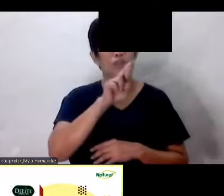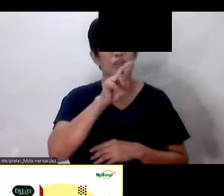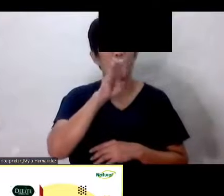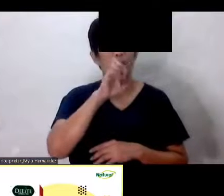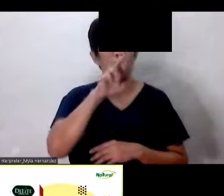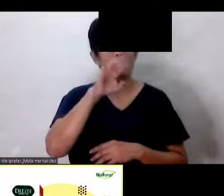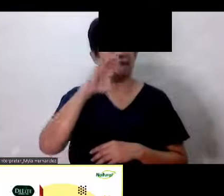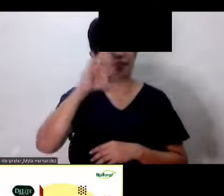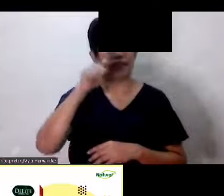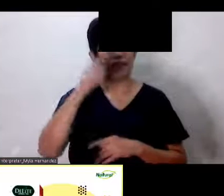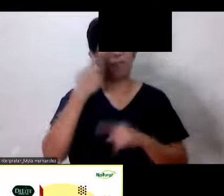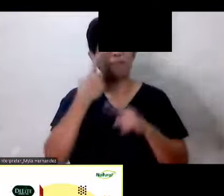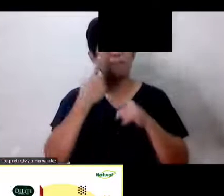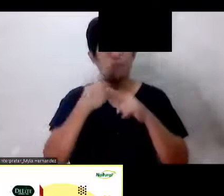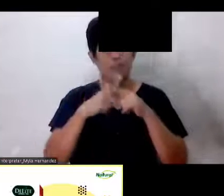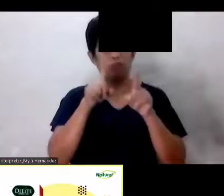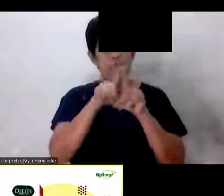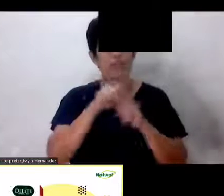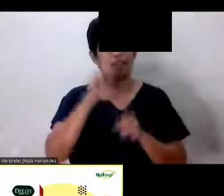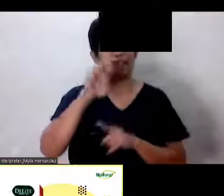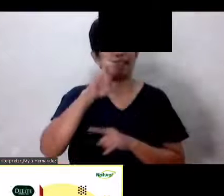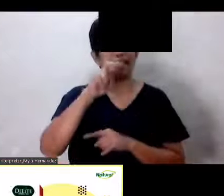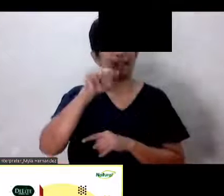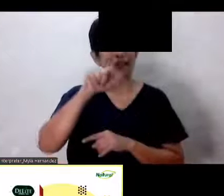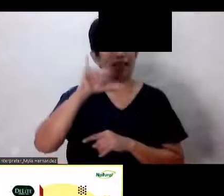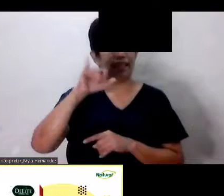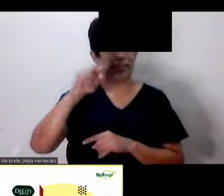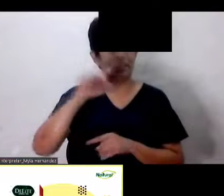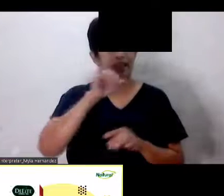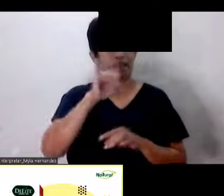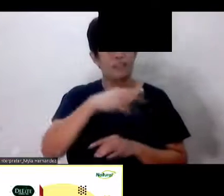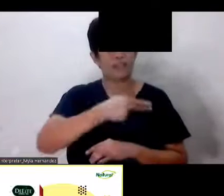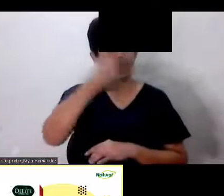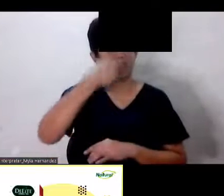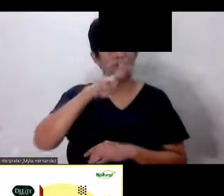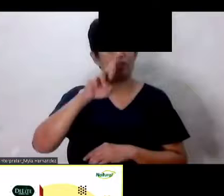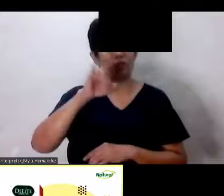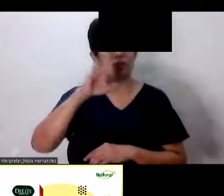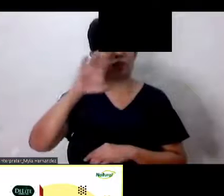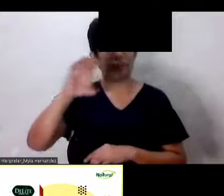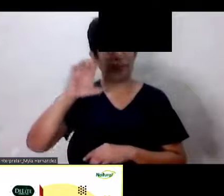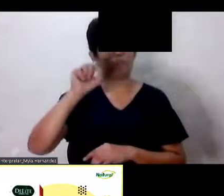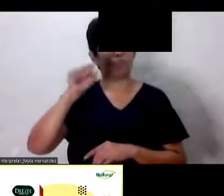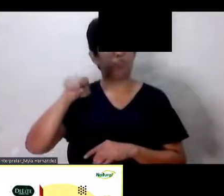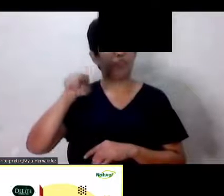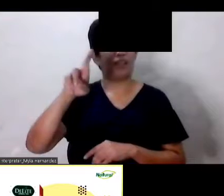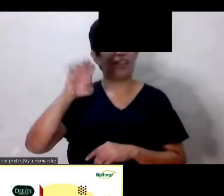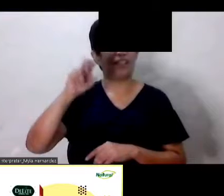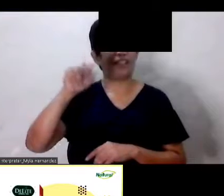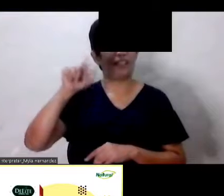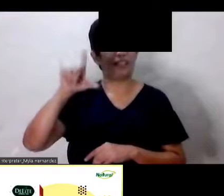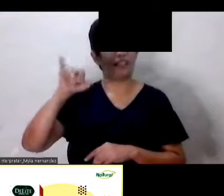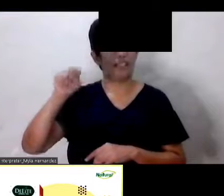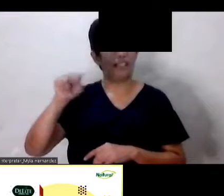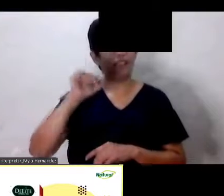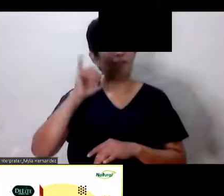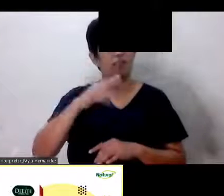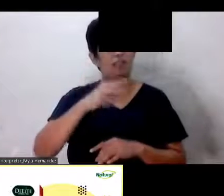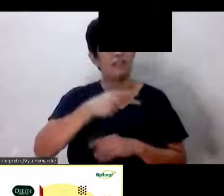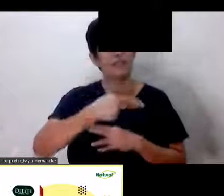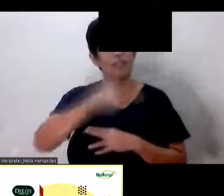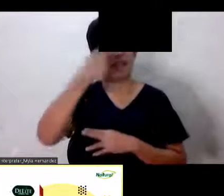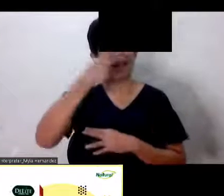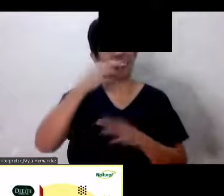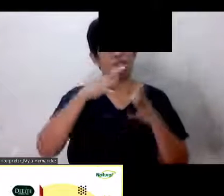Renoline Renoline Kung mataas ang yung Uric acid Pwede kayong mag-renoline Kung mataas ang yung timbang Subukan nyo po Ang slenda Itong